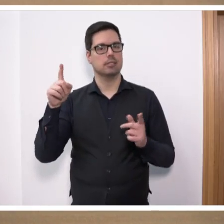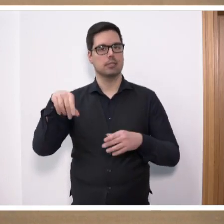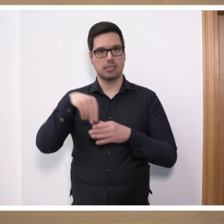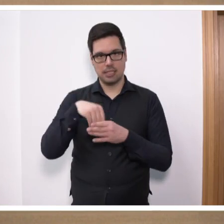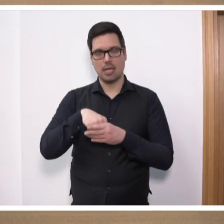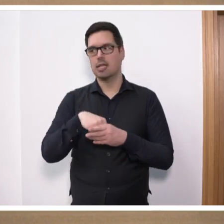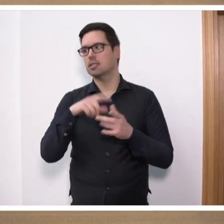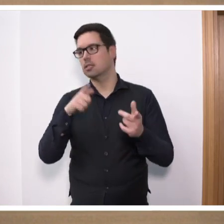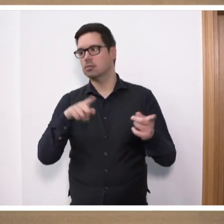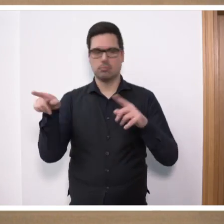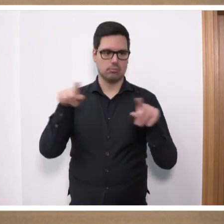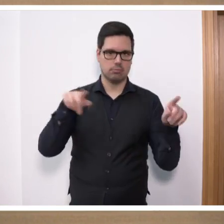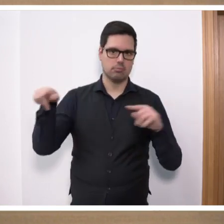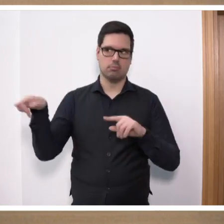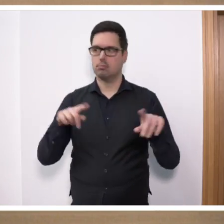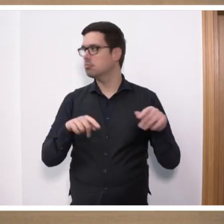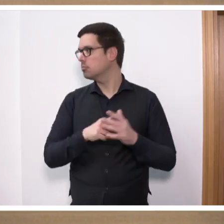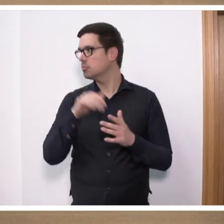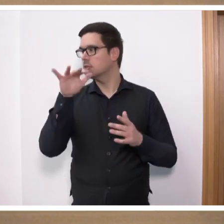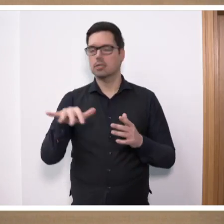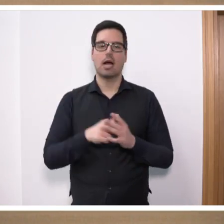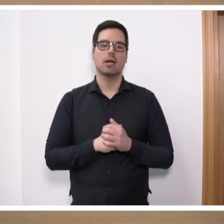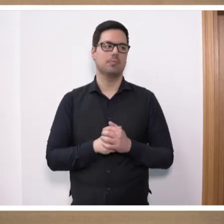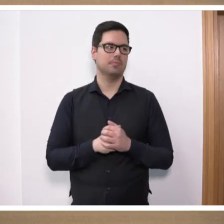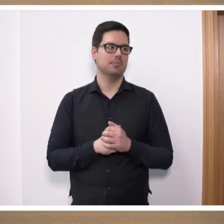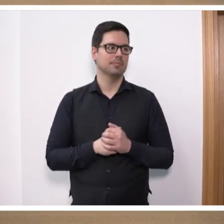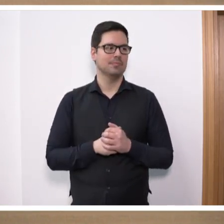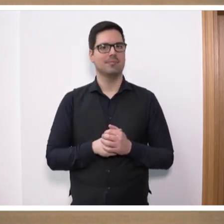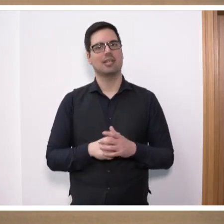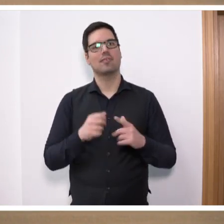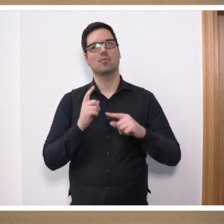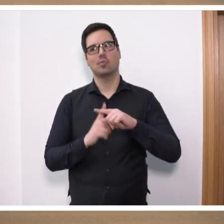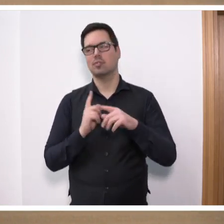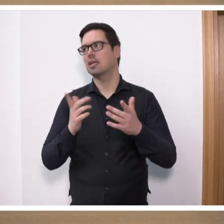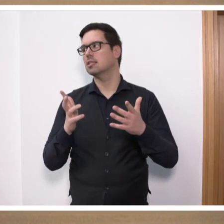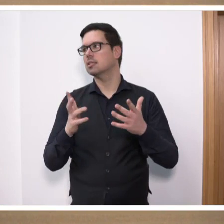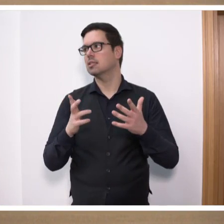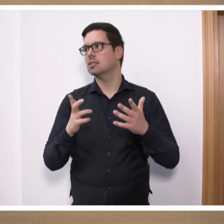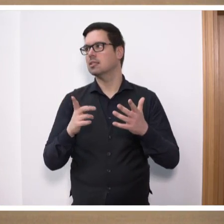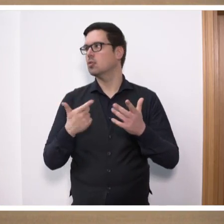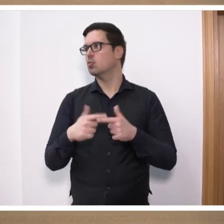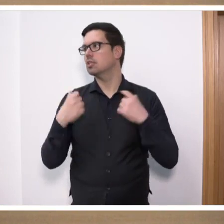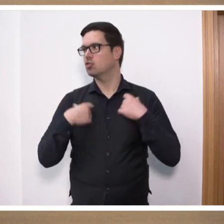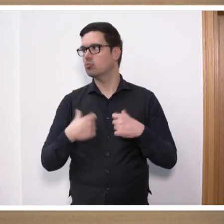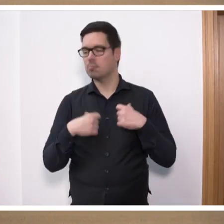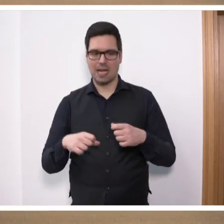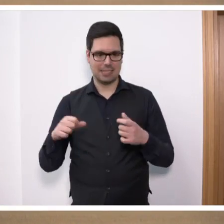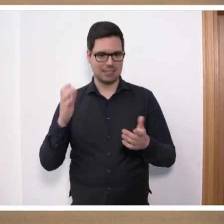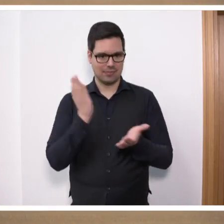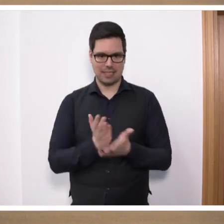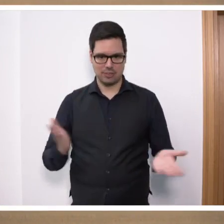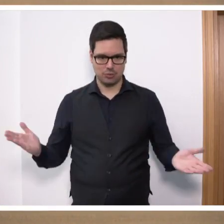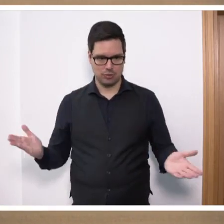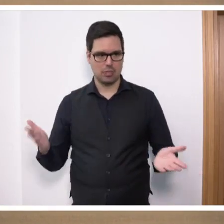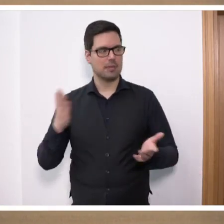dass das der Kreisel war und die Schlappe halt eben Pantoffel heißen. Und dann war das ohne Schmerzen erledigt. Und